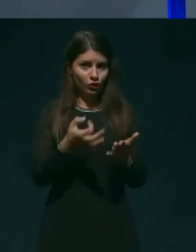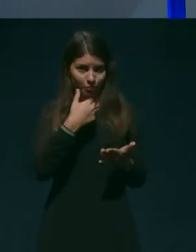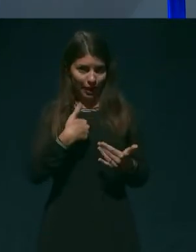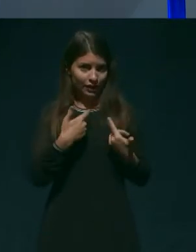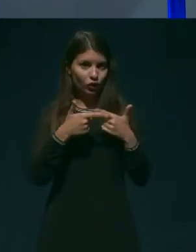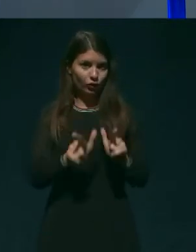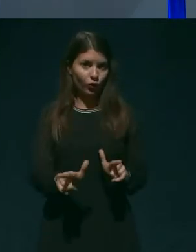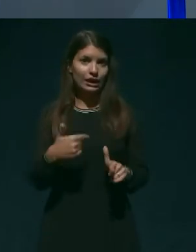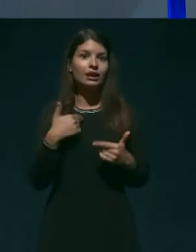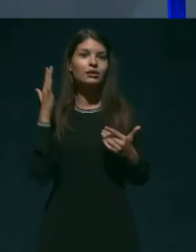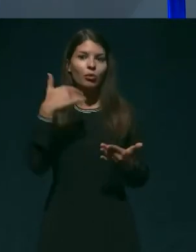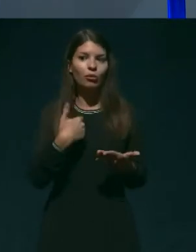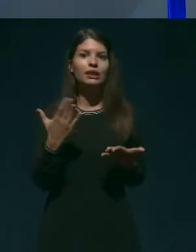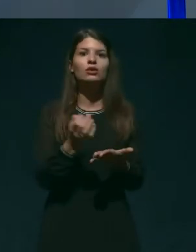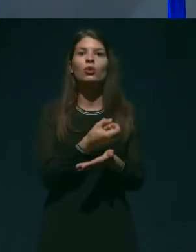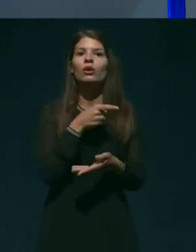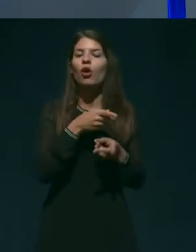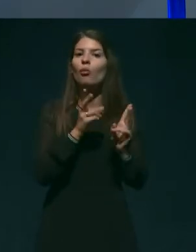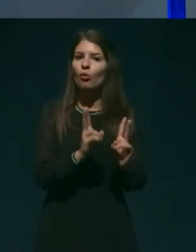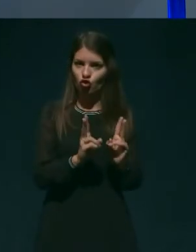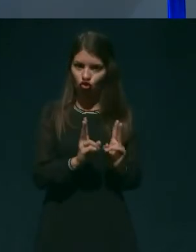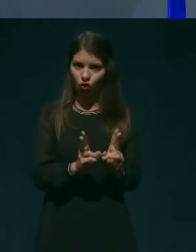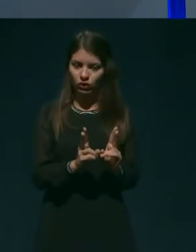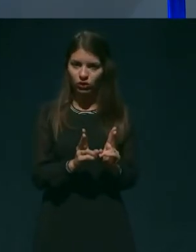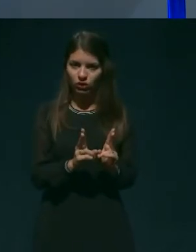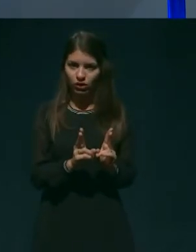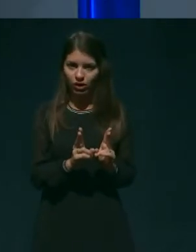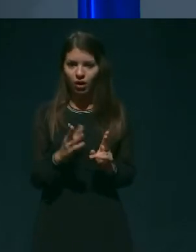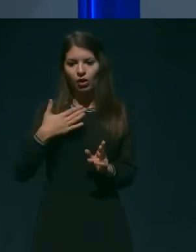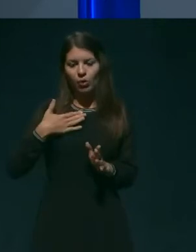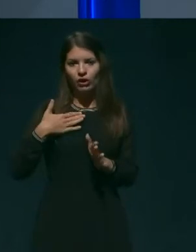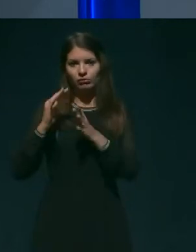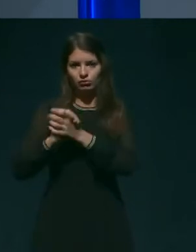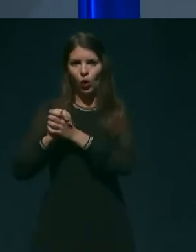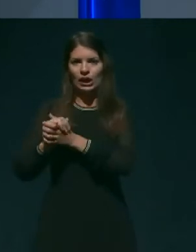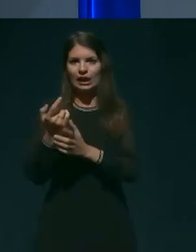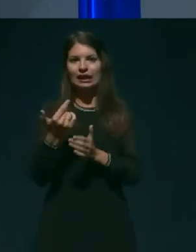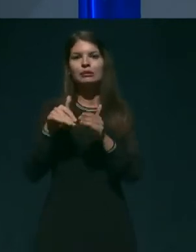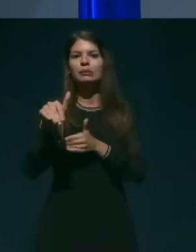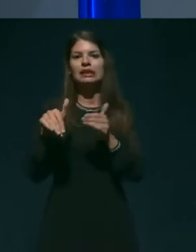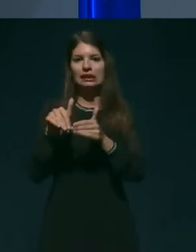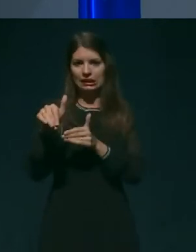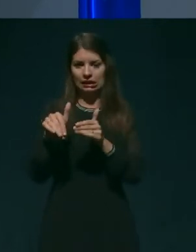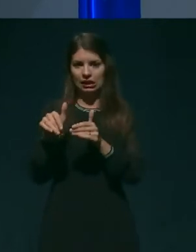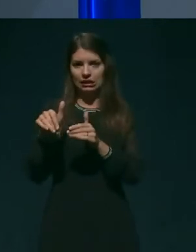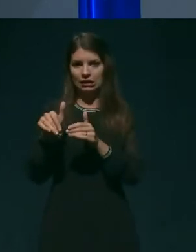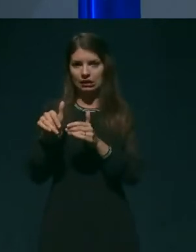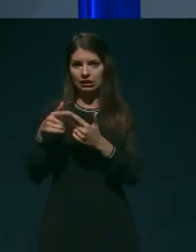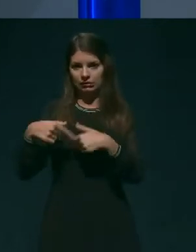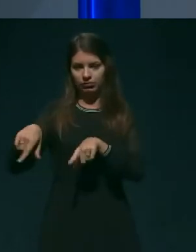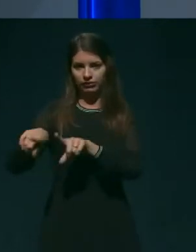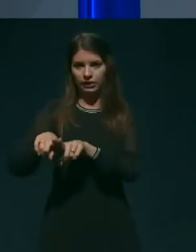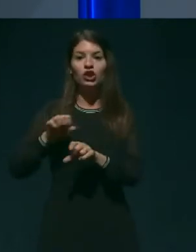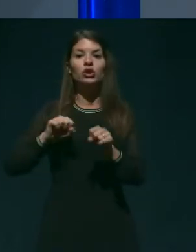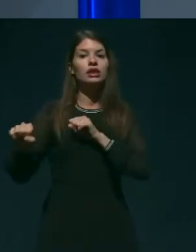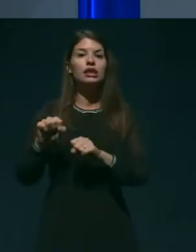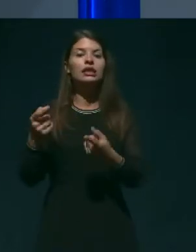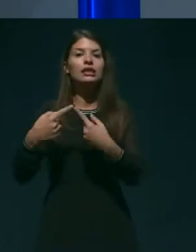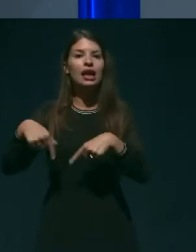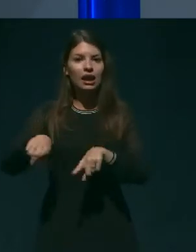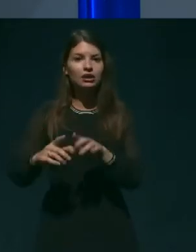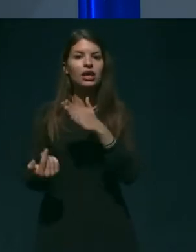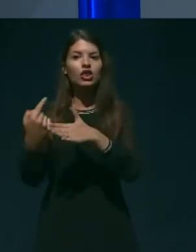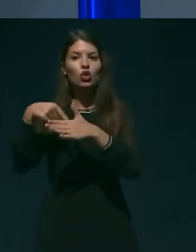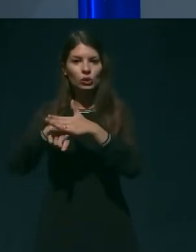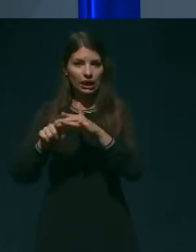možnost in bom po napotkih mojih kolegov iz ministerskega dela, iz direktoraca za upravljanje notrne zadeve